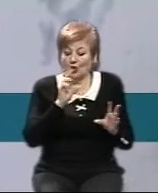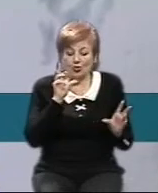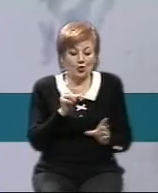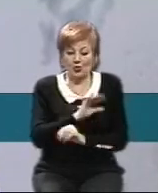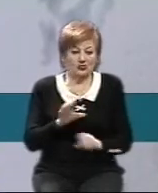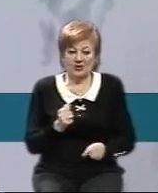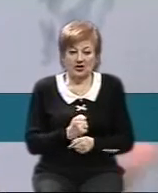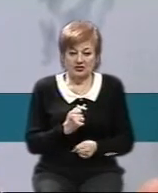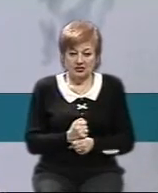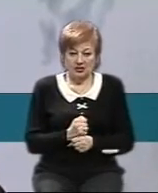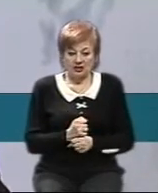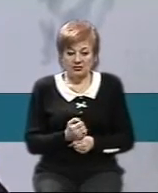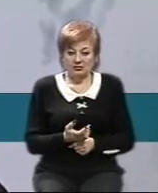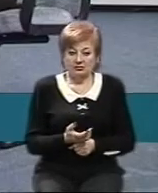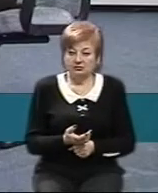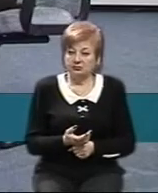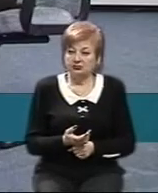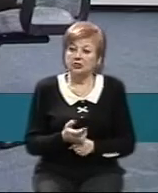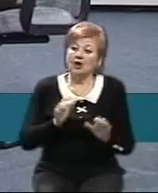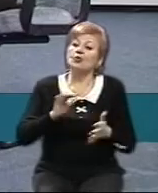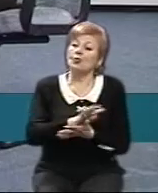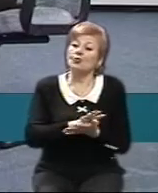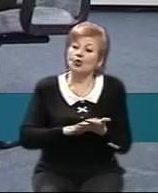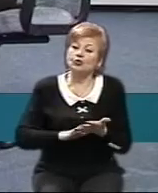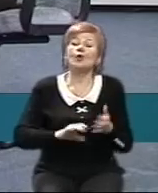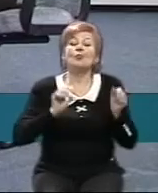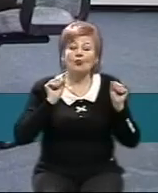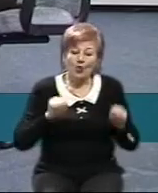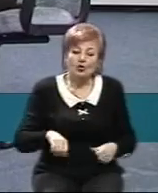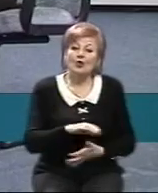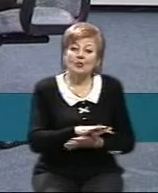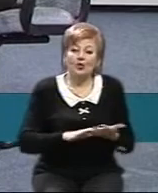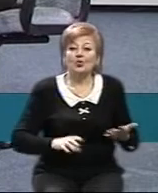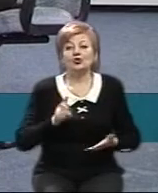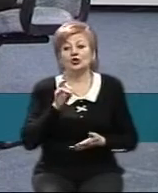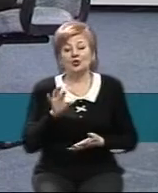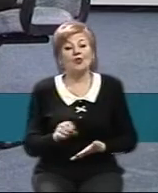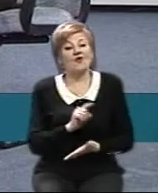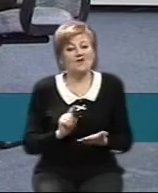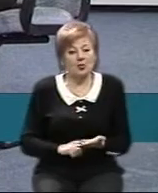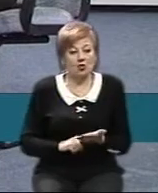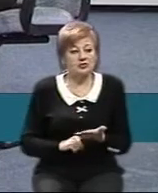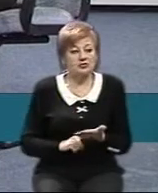зробити. Можна буде продовжити. Можемо продовжити. Але, знову ж таки, питання йде.